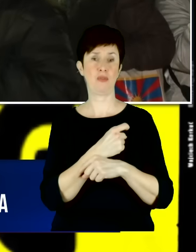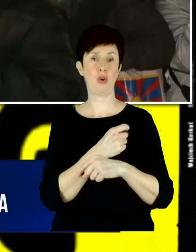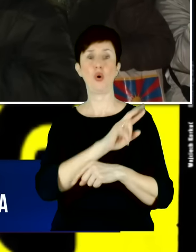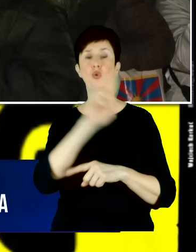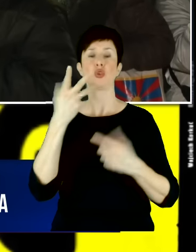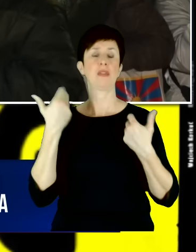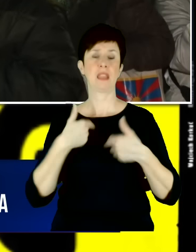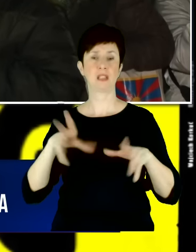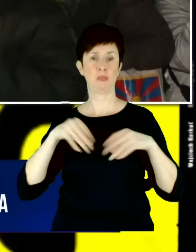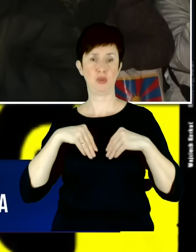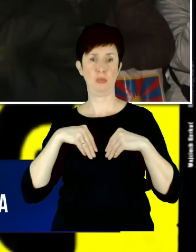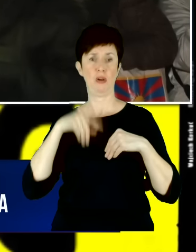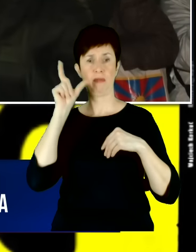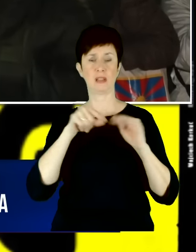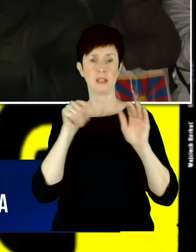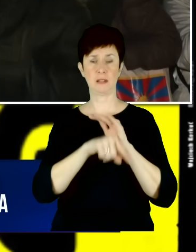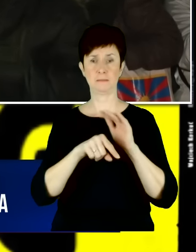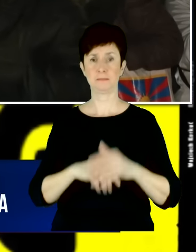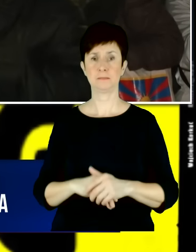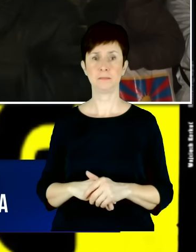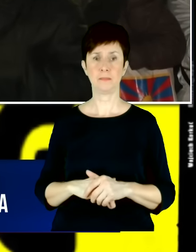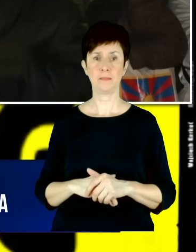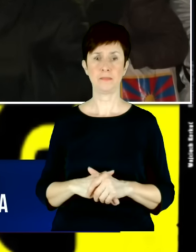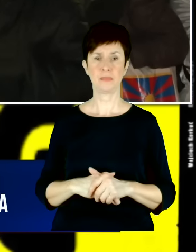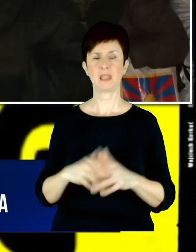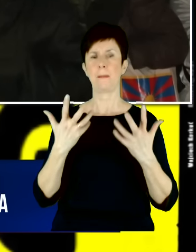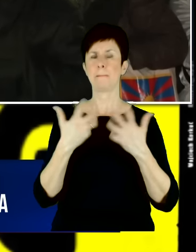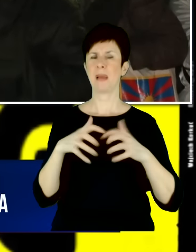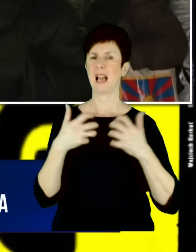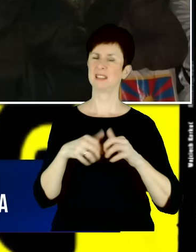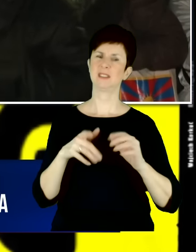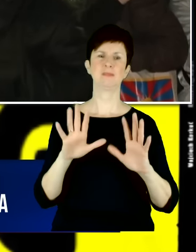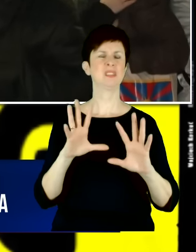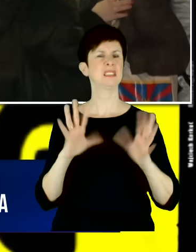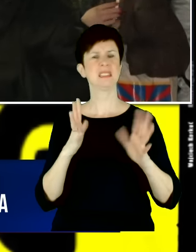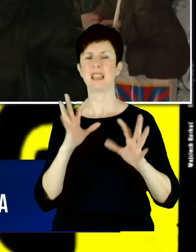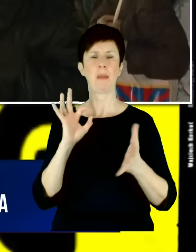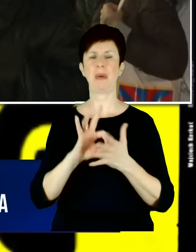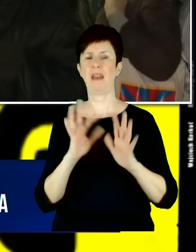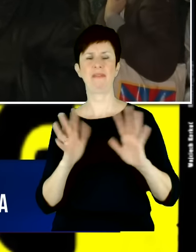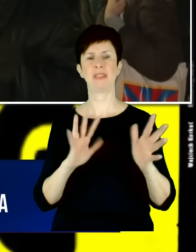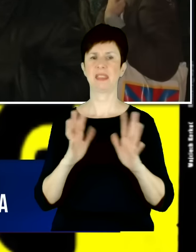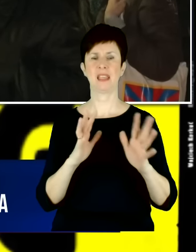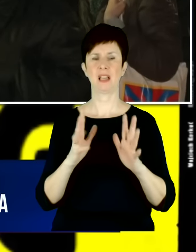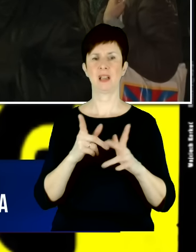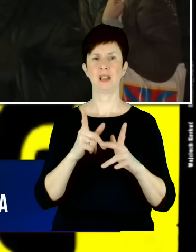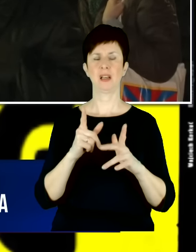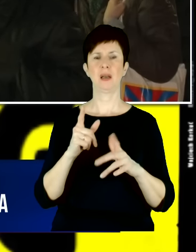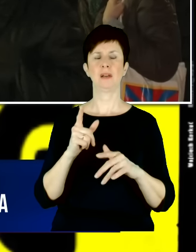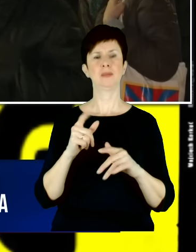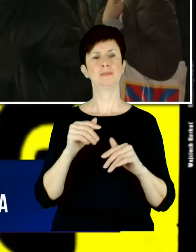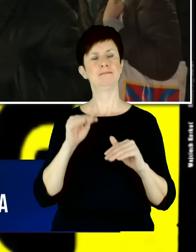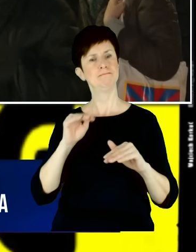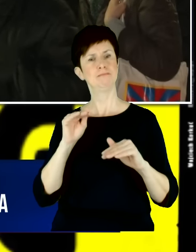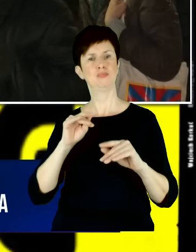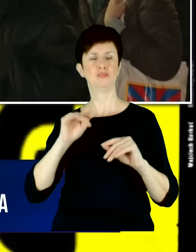do tego, żeby w ogóle granicy bronić. A zatem mamy mechanizm bardzo zdradliwy, który może obciążyć Polskę bardzo mocno i w tym